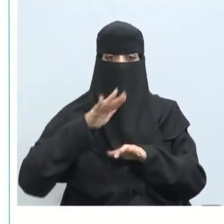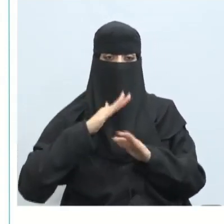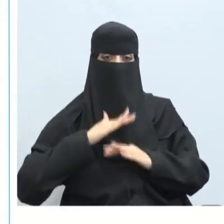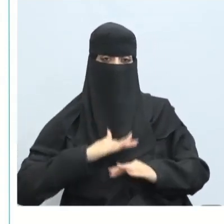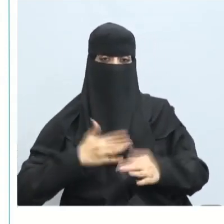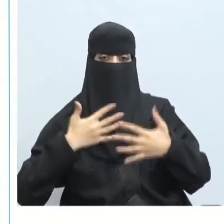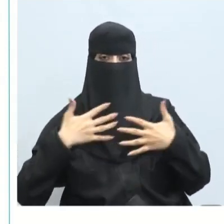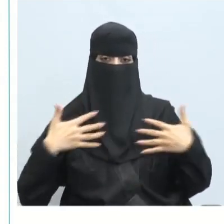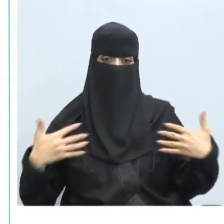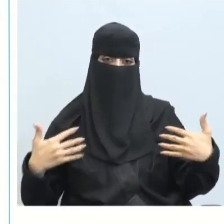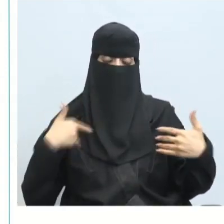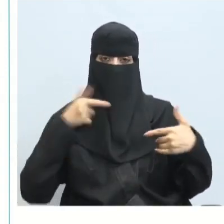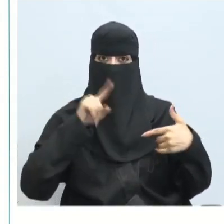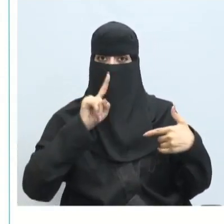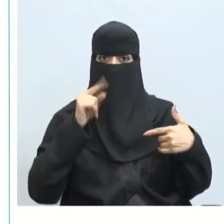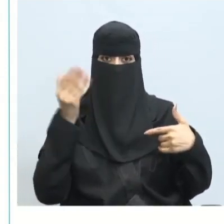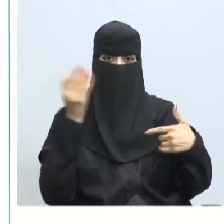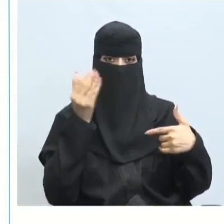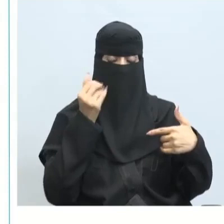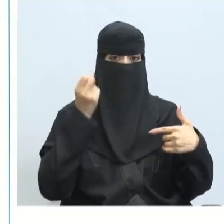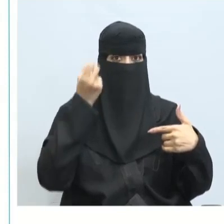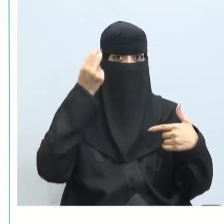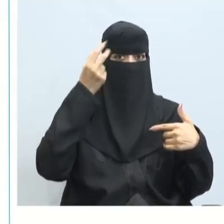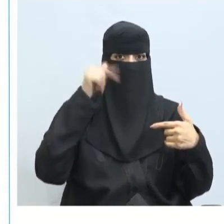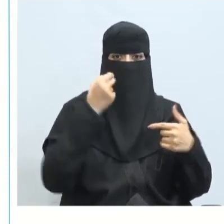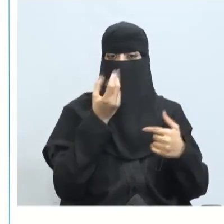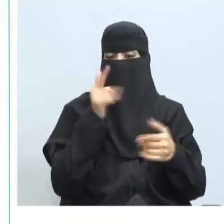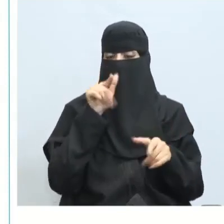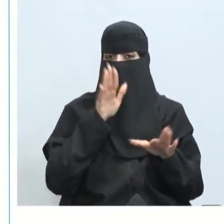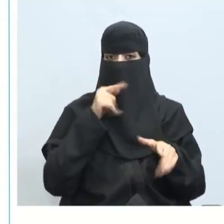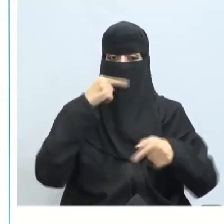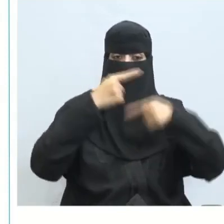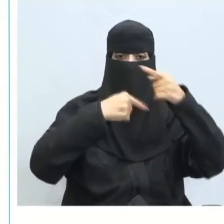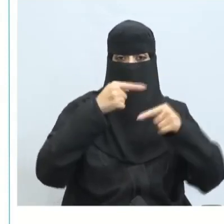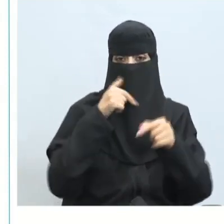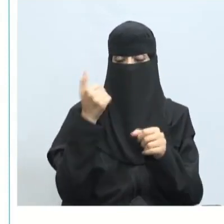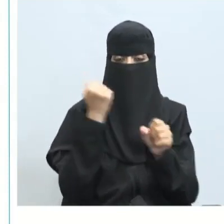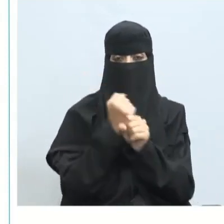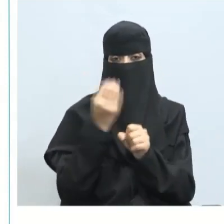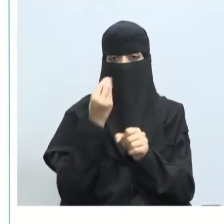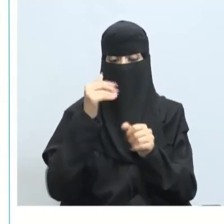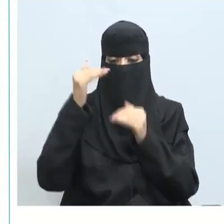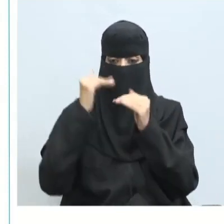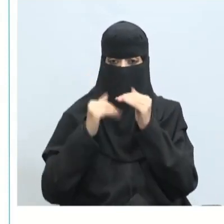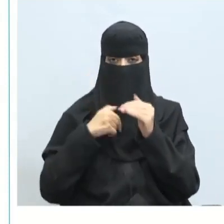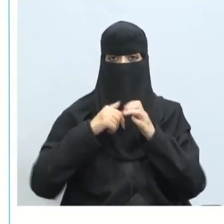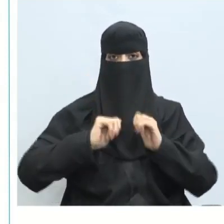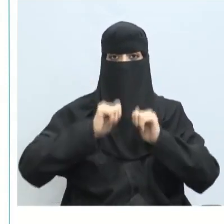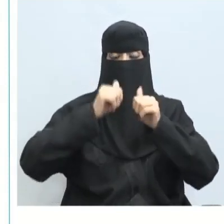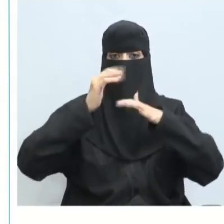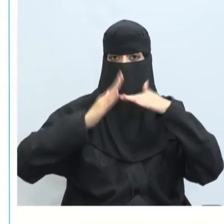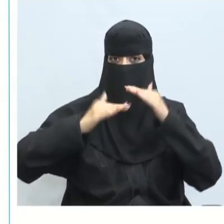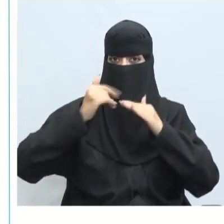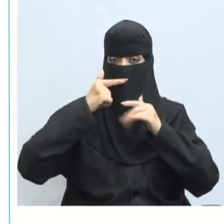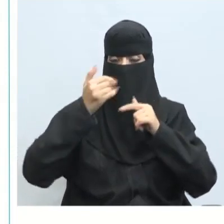قد لا يجد الأفكار الإيجابية حينما يكون دائما في عمل سهل أقل من إمكاناته وهذا